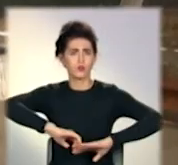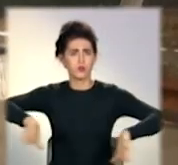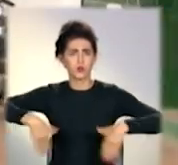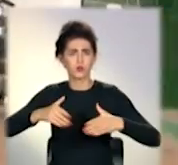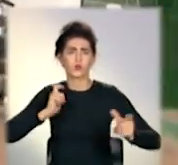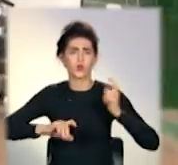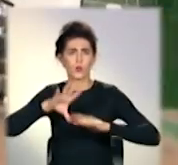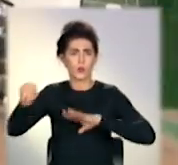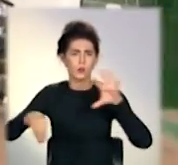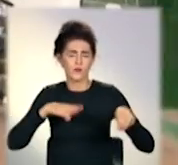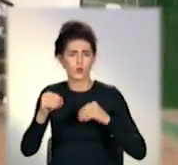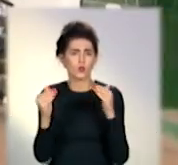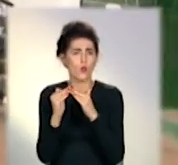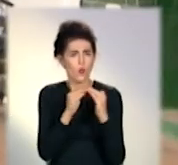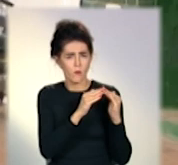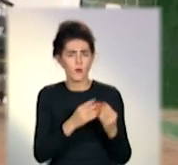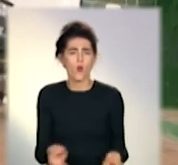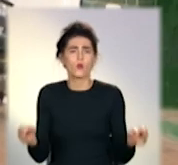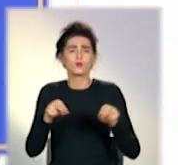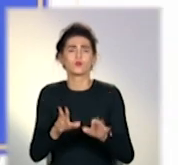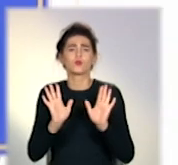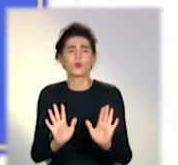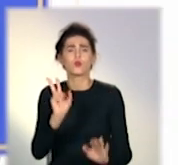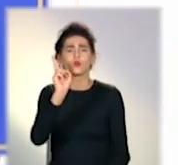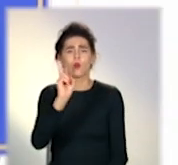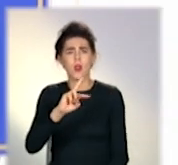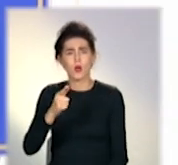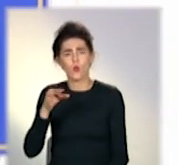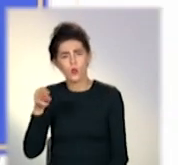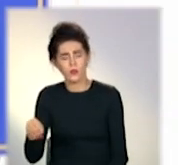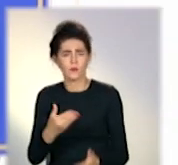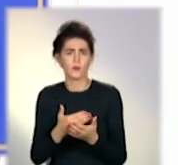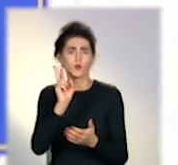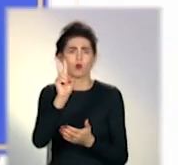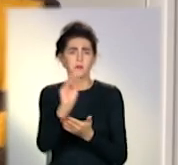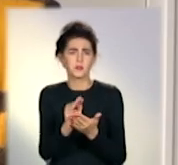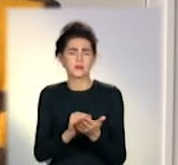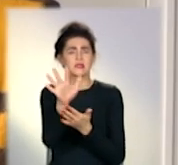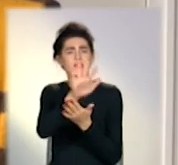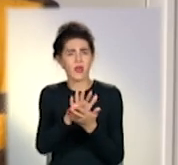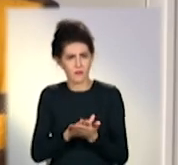студентів роз'їхалася по домівках. Залишилися лише пільговики та ті, хто написав заяви.